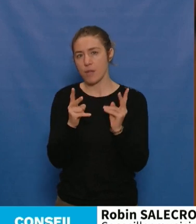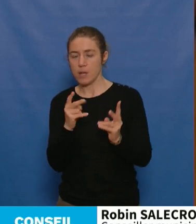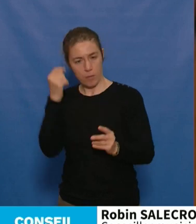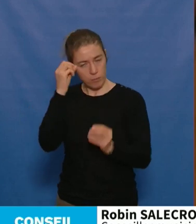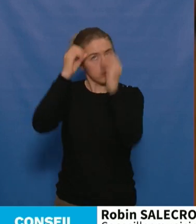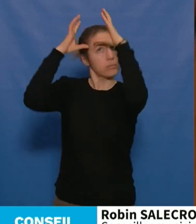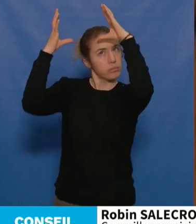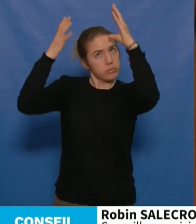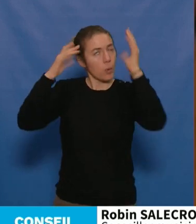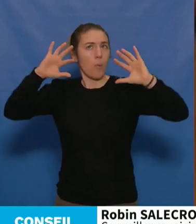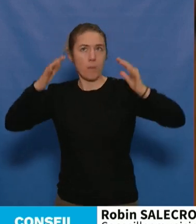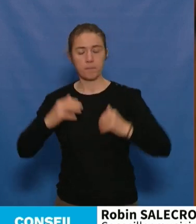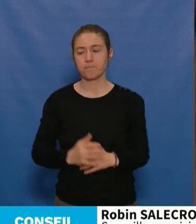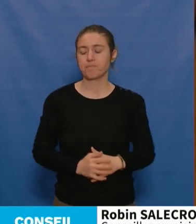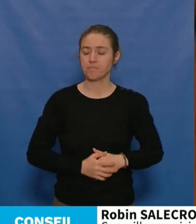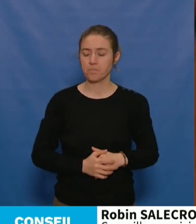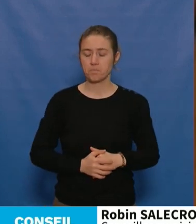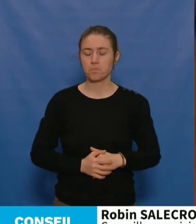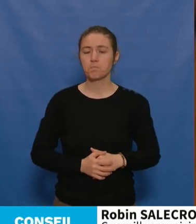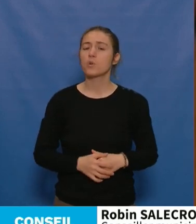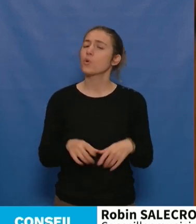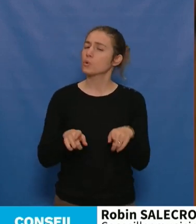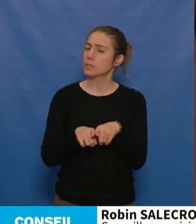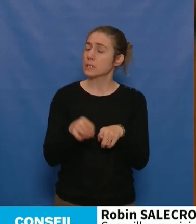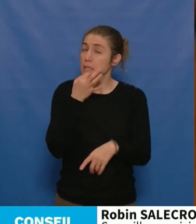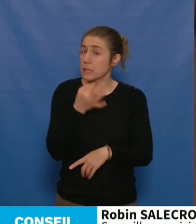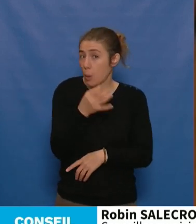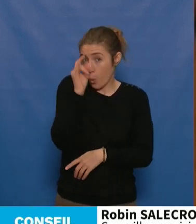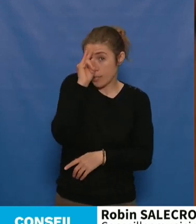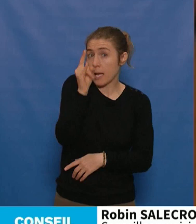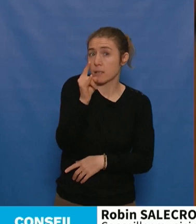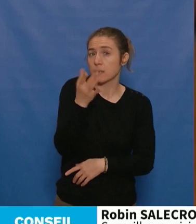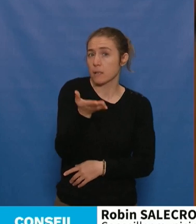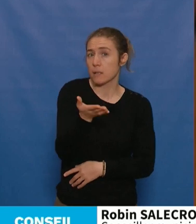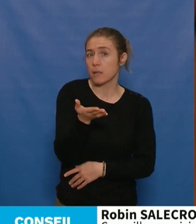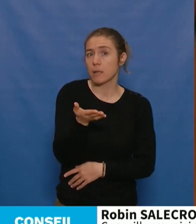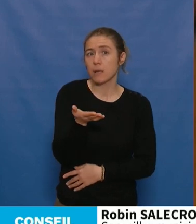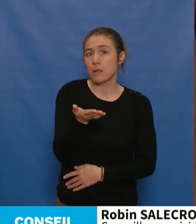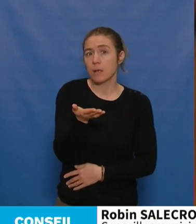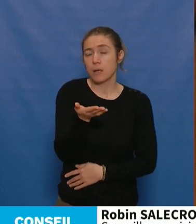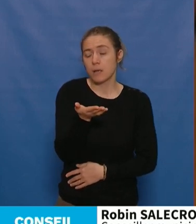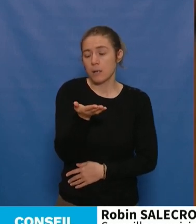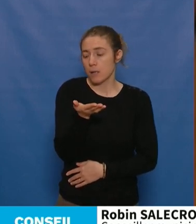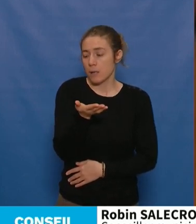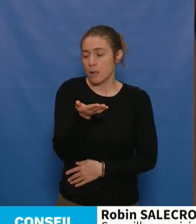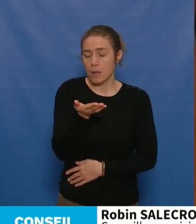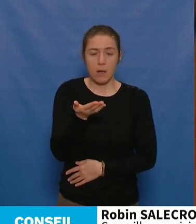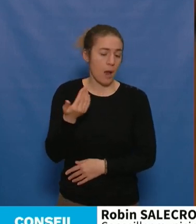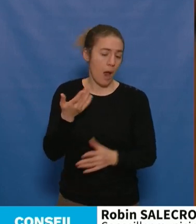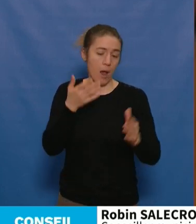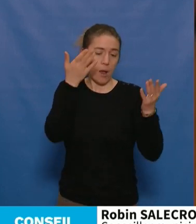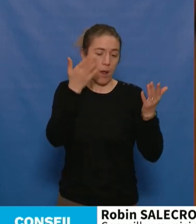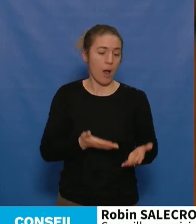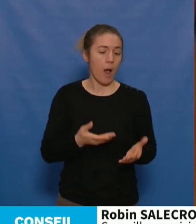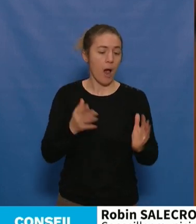Je vous le dis aussi en toute sincérité, je crois que ce n'est pas la hauteur d'une des nombreuses et nombreuses prétendantes à la mairie